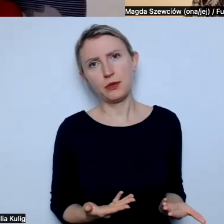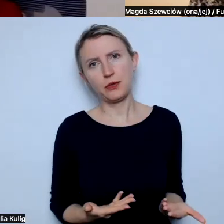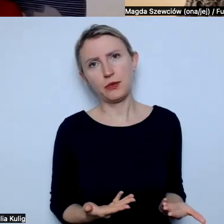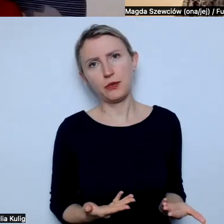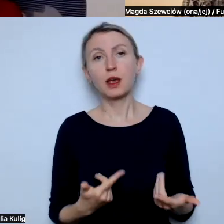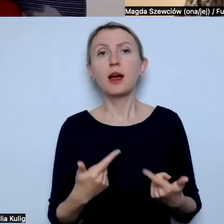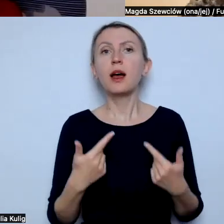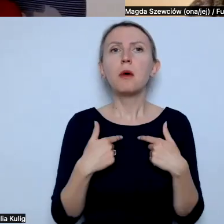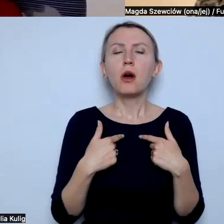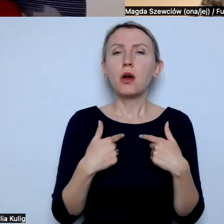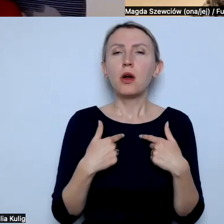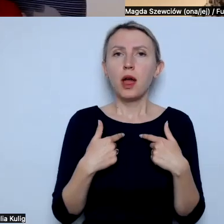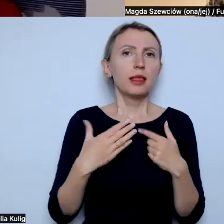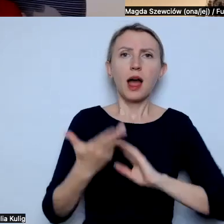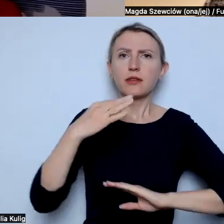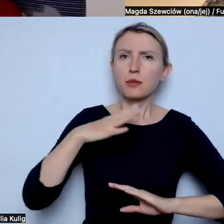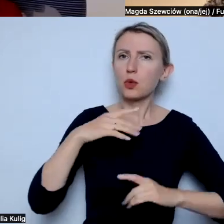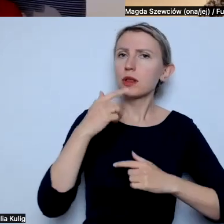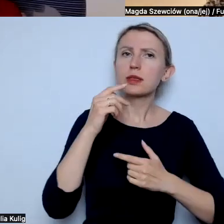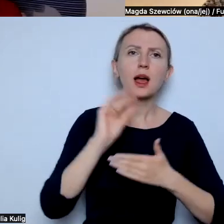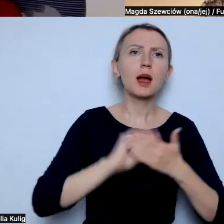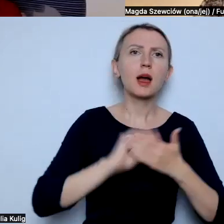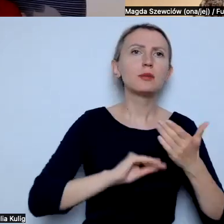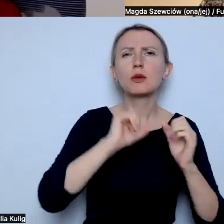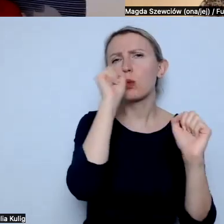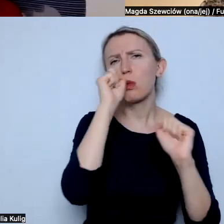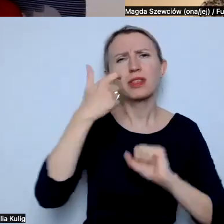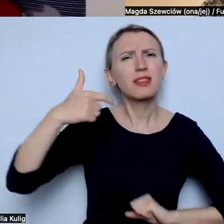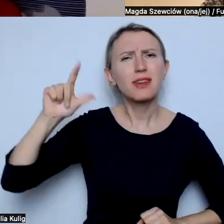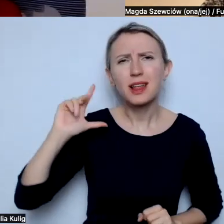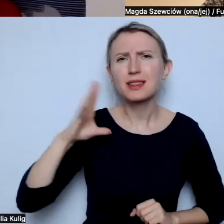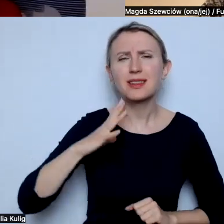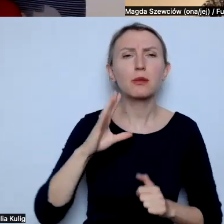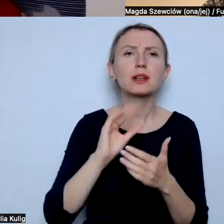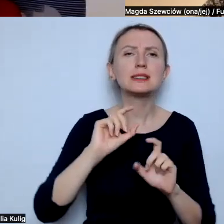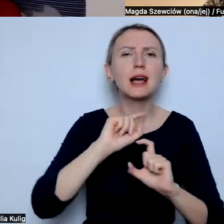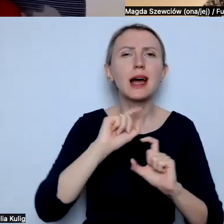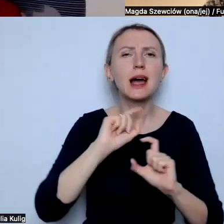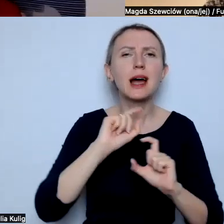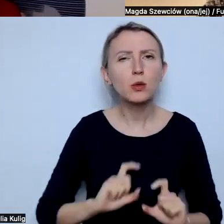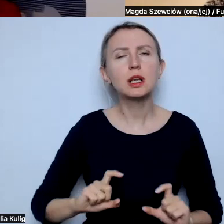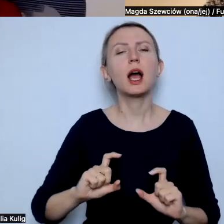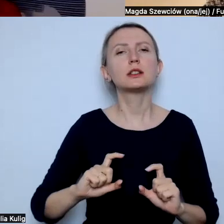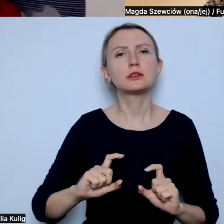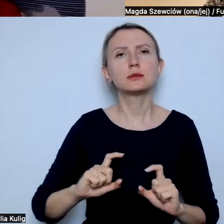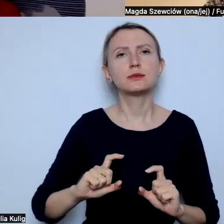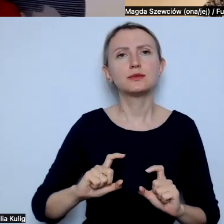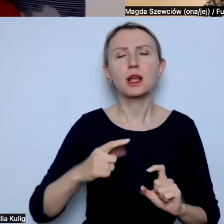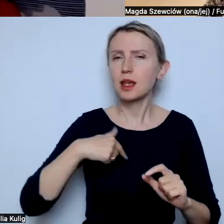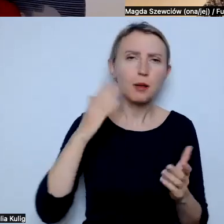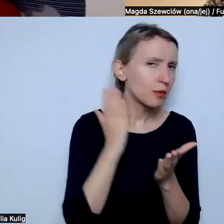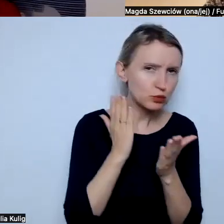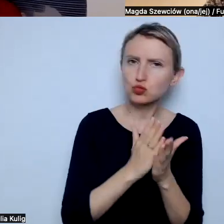zrobiłam, kiedyś napisałam jedną durną rzecz dwa lata temu i wciąż co jakiś czas przeprosiłam